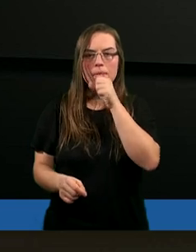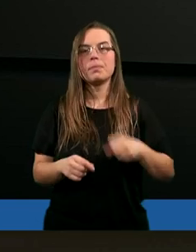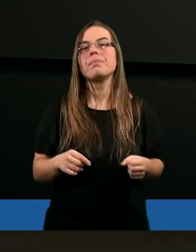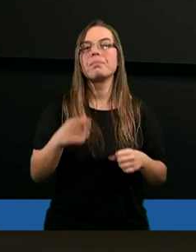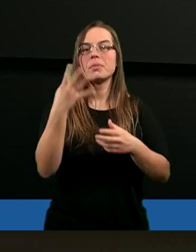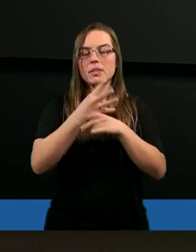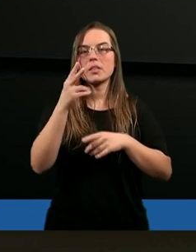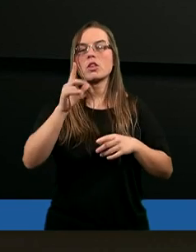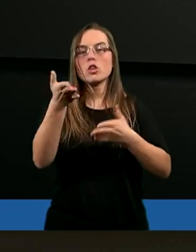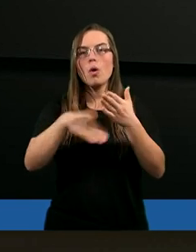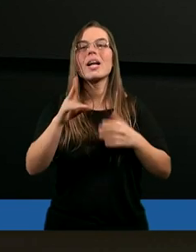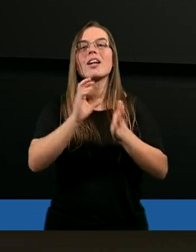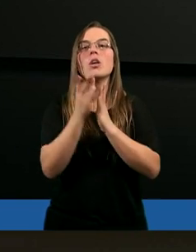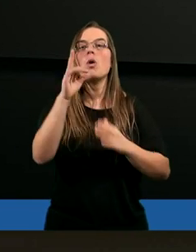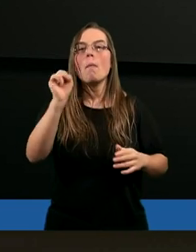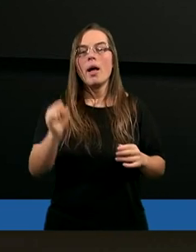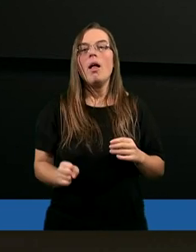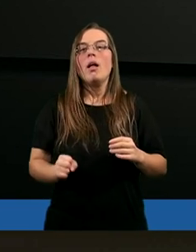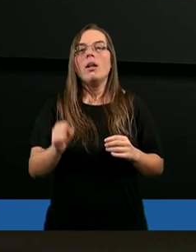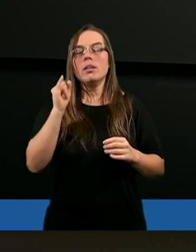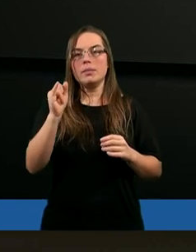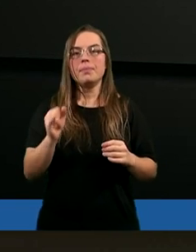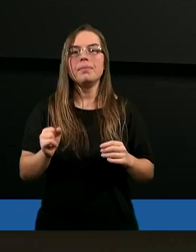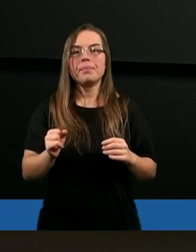rozdział Księgi Hioba i